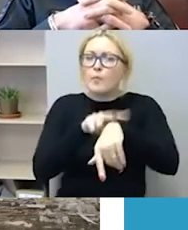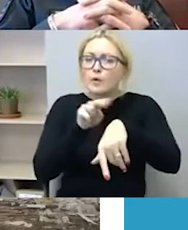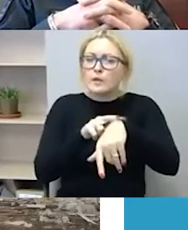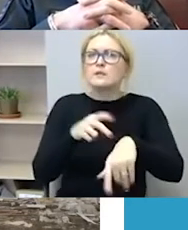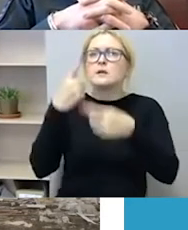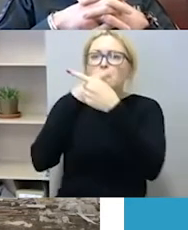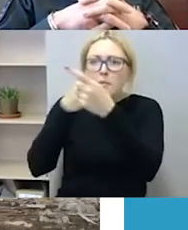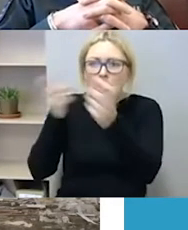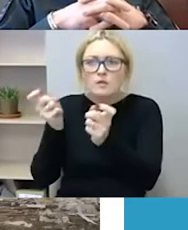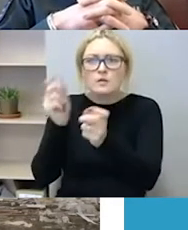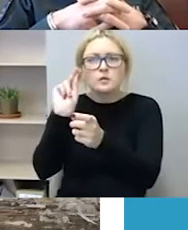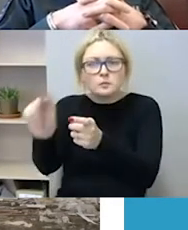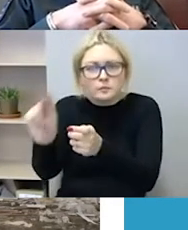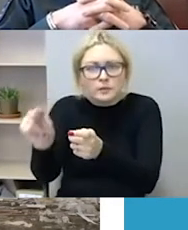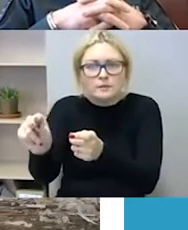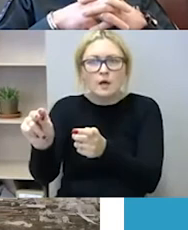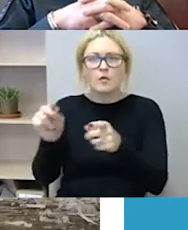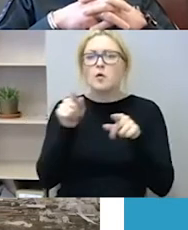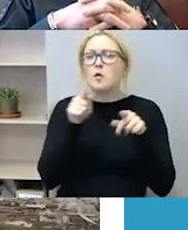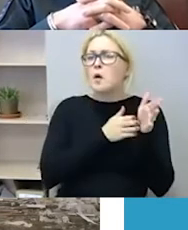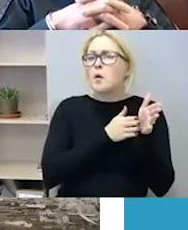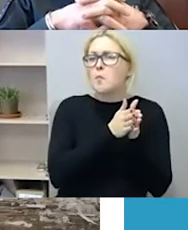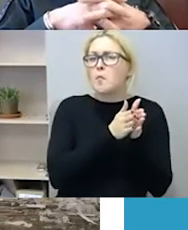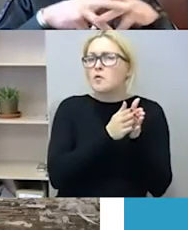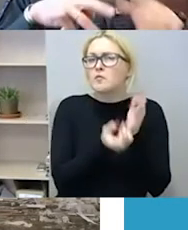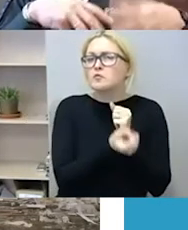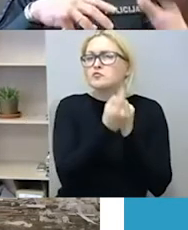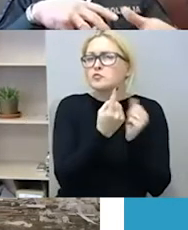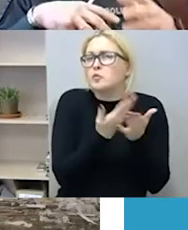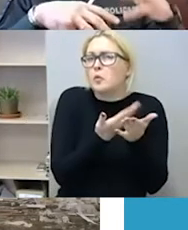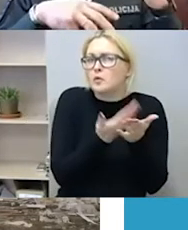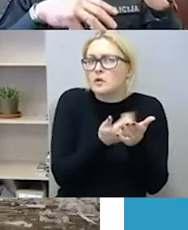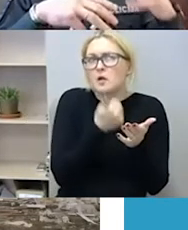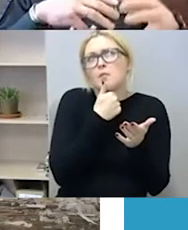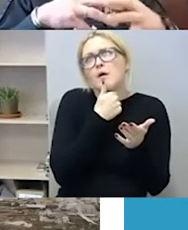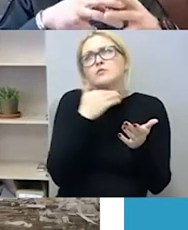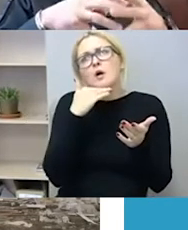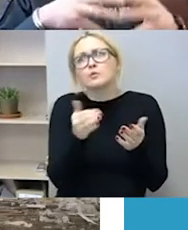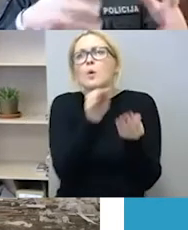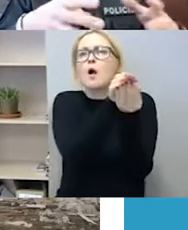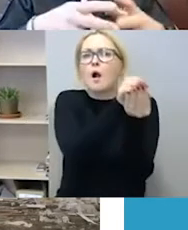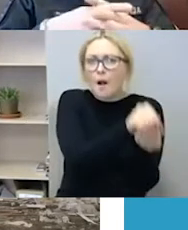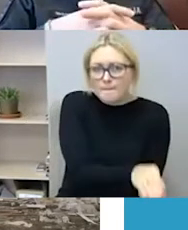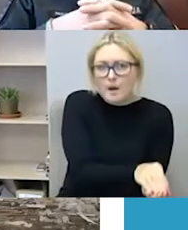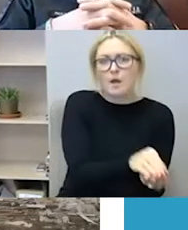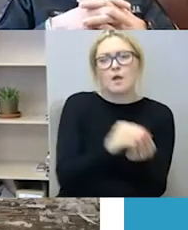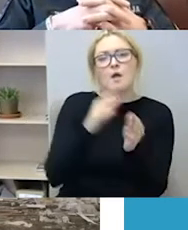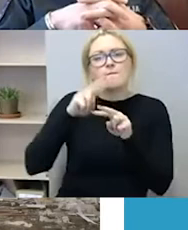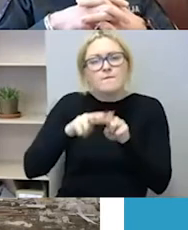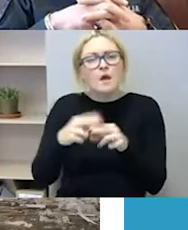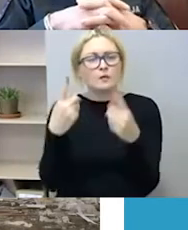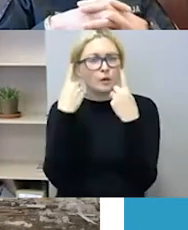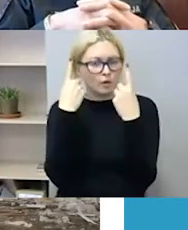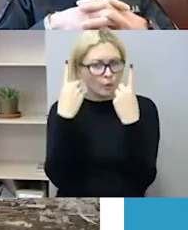iš tiesų neaiškus motyvas, na, jeigu tai yra kažkoks tikrai kapai, kažkokia gerbtina vieta, na, tai